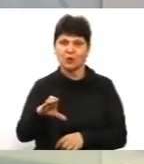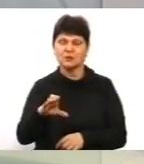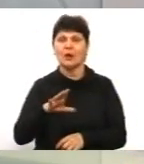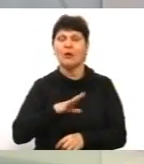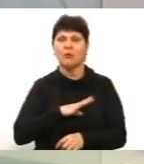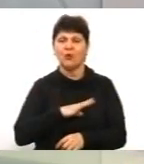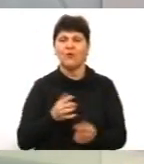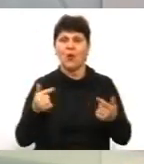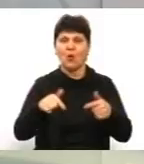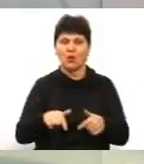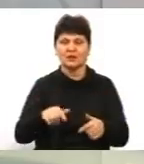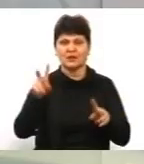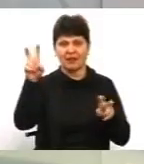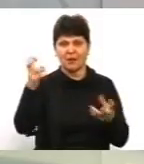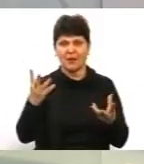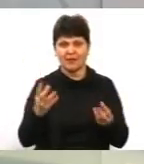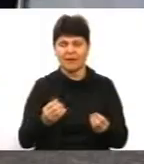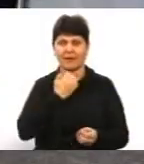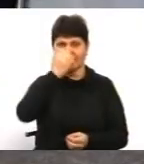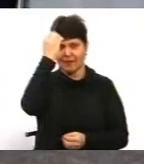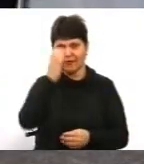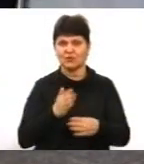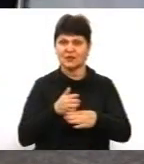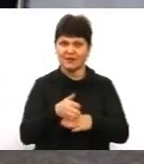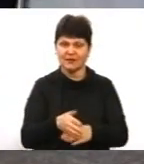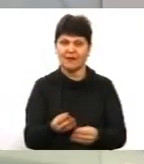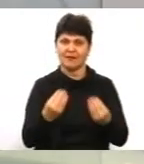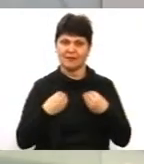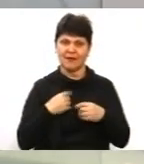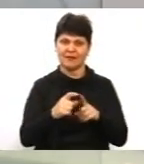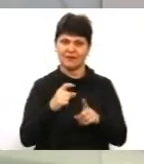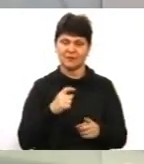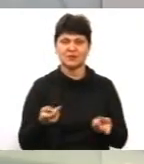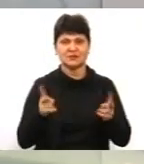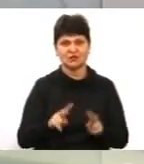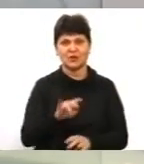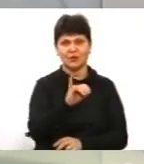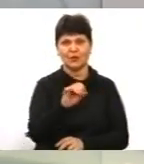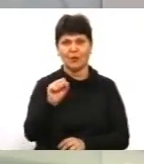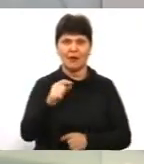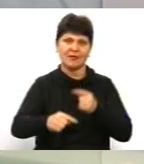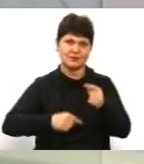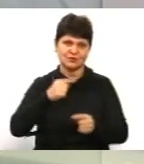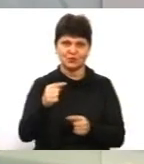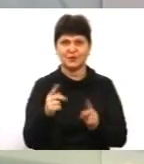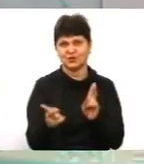дня». Дякую, що завітали і дали відповіді на запитання. Залишайтеся на Суспільному і до наступних зустрічей в ефірі.